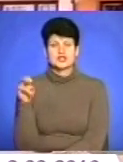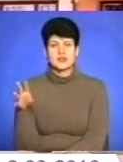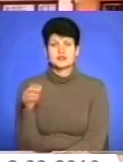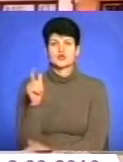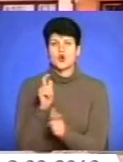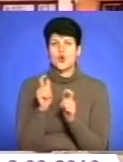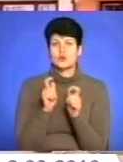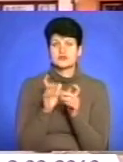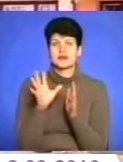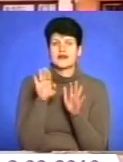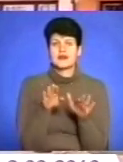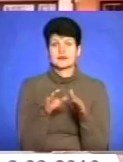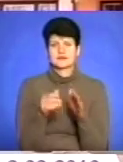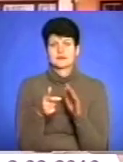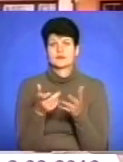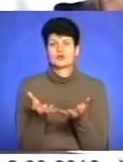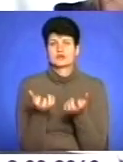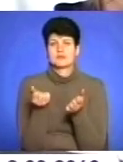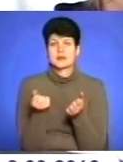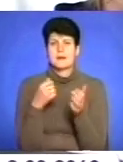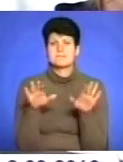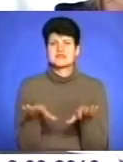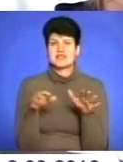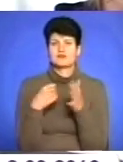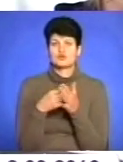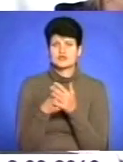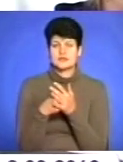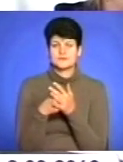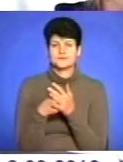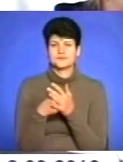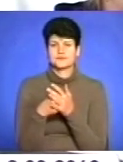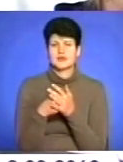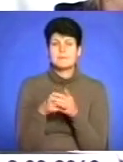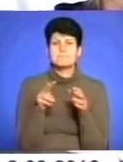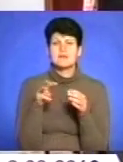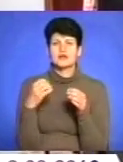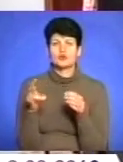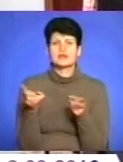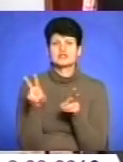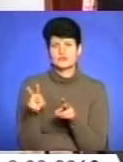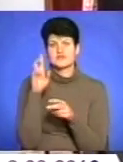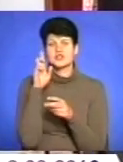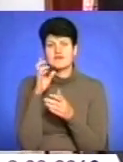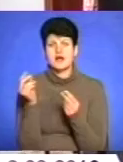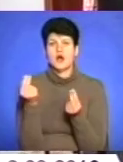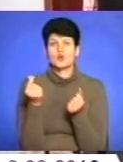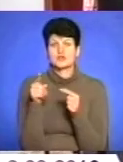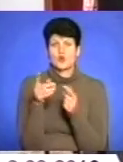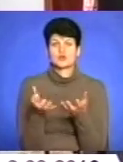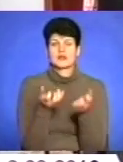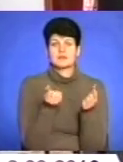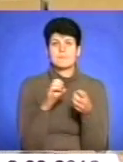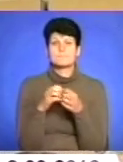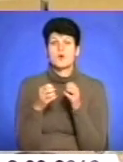місцевих бюджетів. А передачу майнових комплексів не прописали. Майно залишилося у держави, а ось кошти на його утримання –